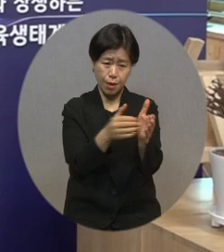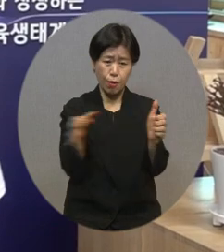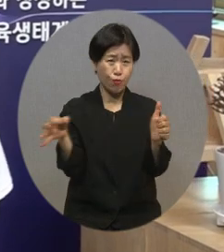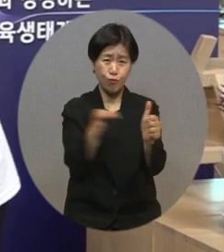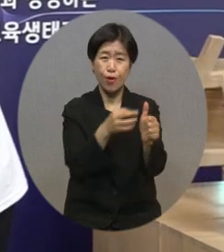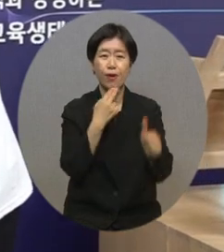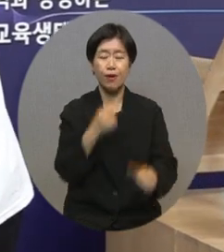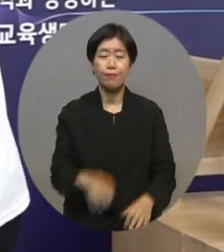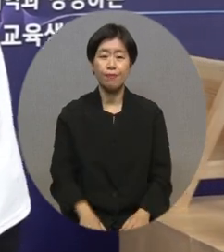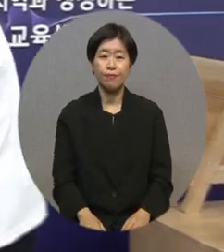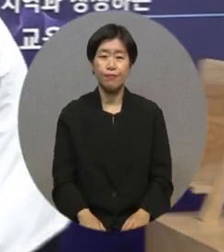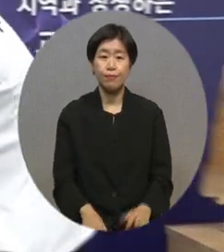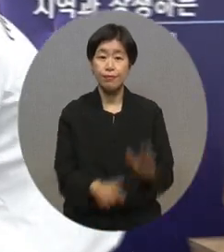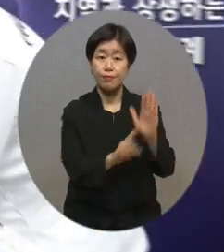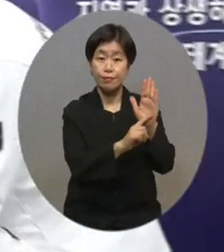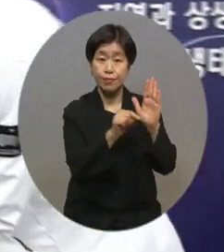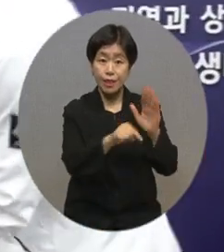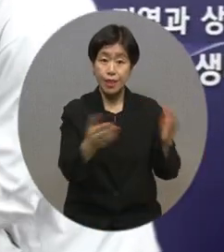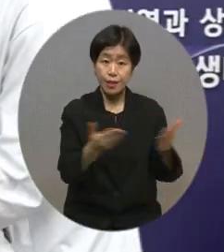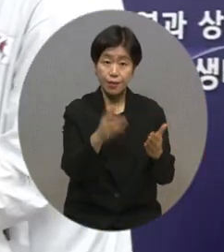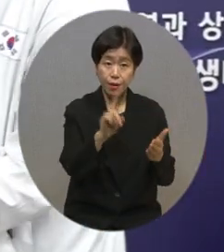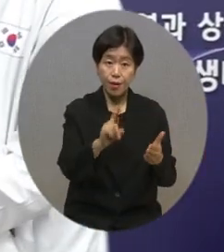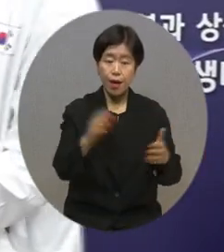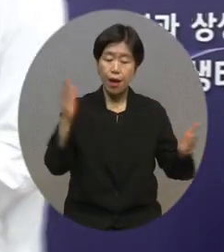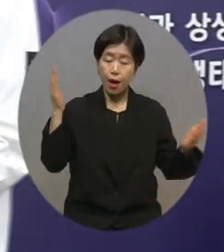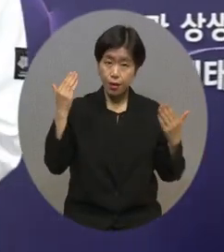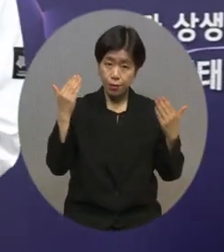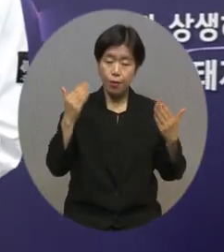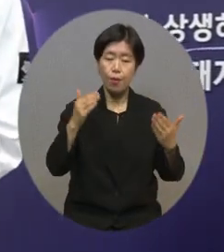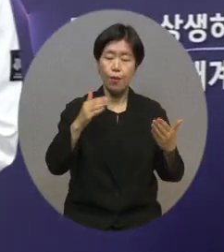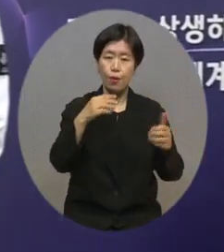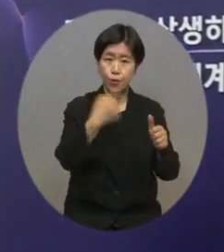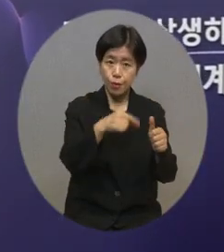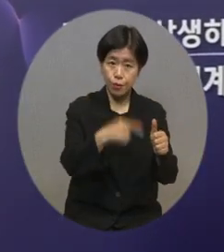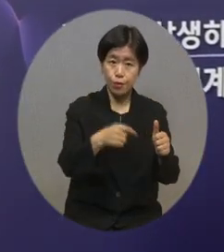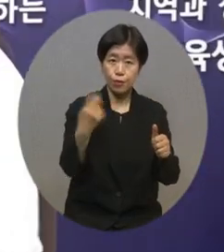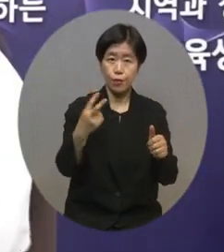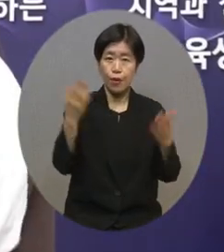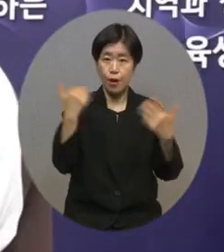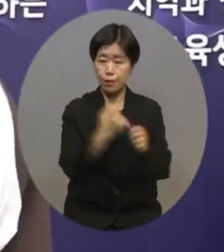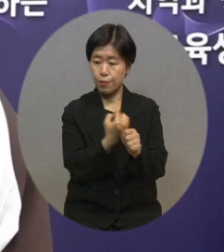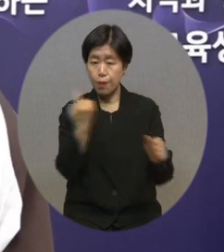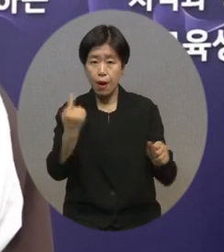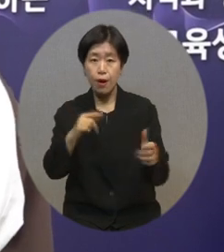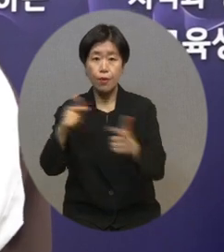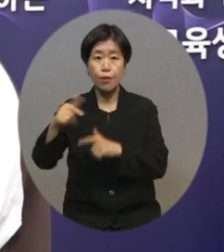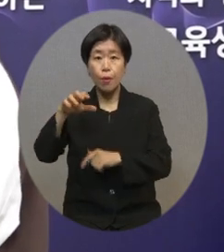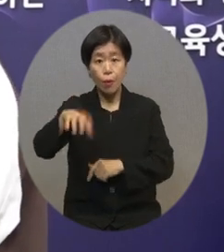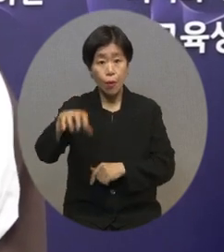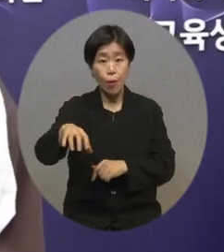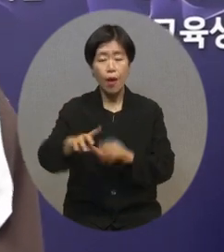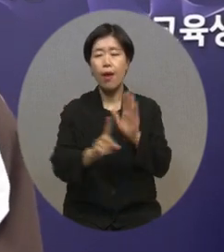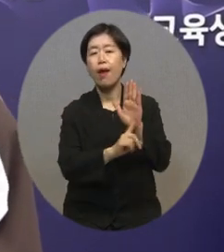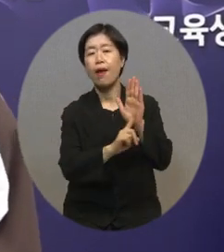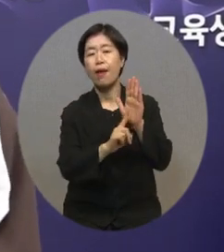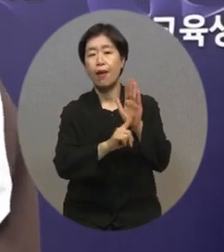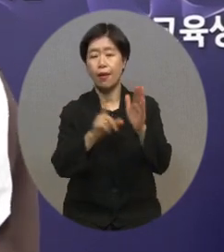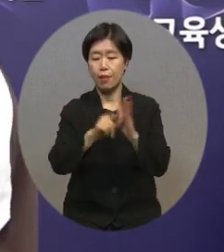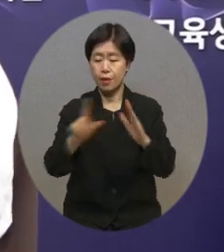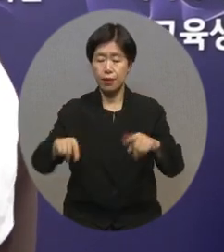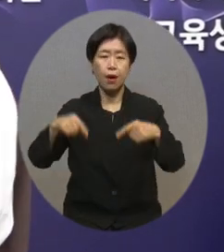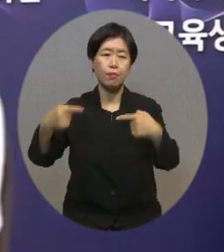홍보대사는 학교 교육 현장뿐 아니라 학교 밖 각종 교육 행사와 캠페인 활동 등에 적극적으로